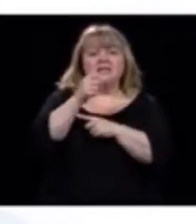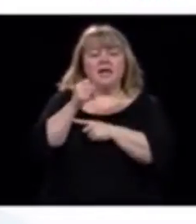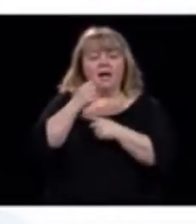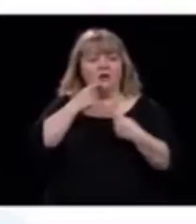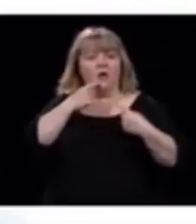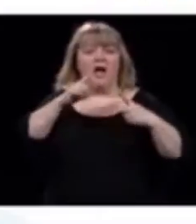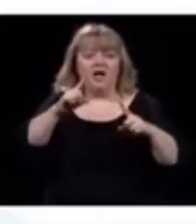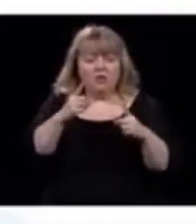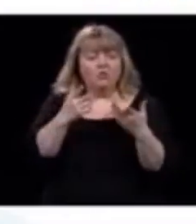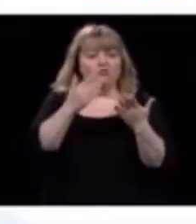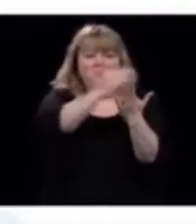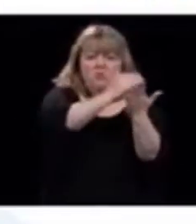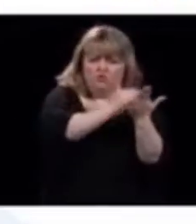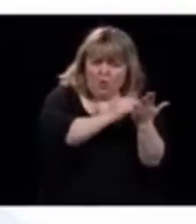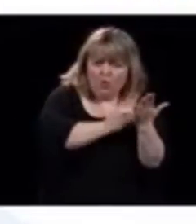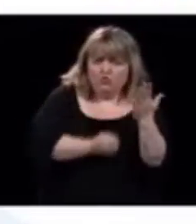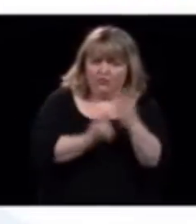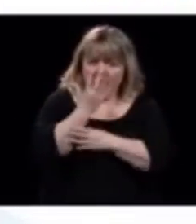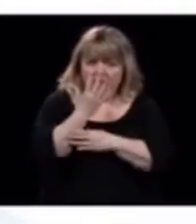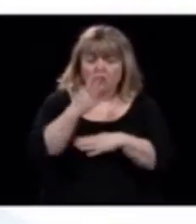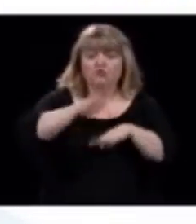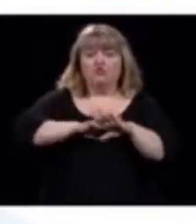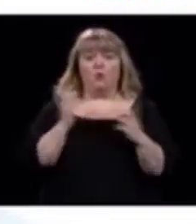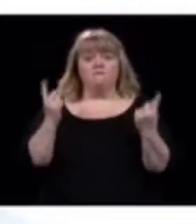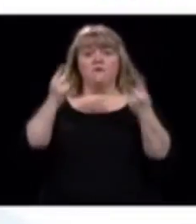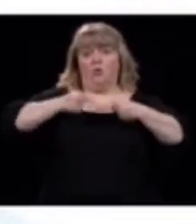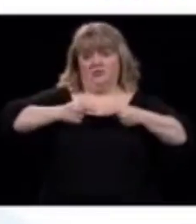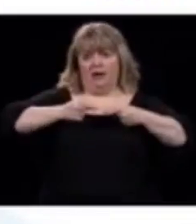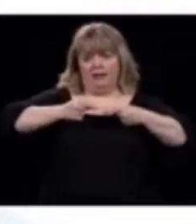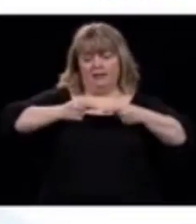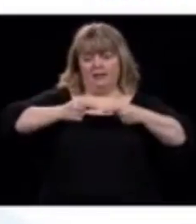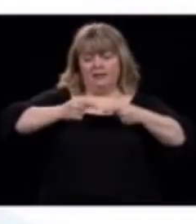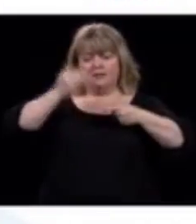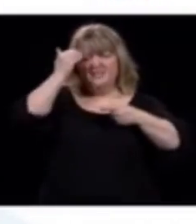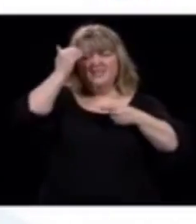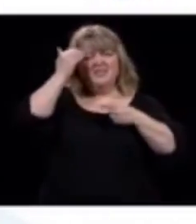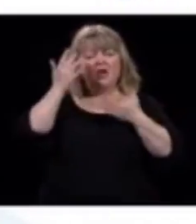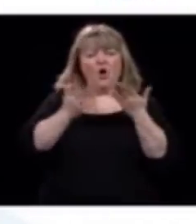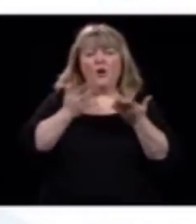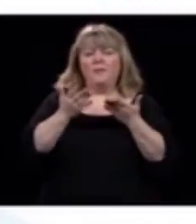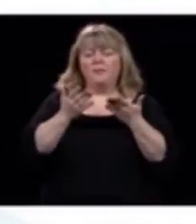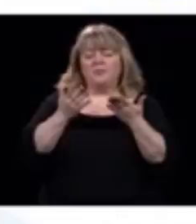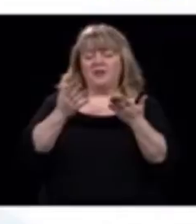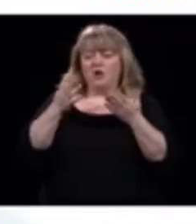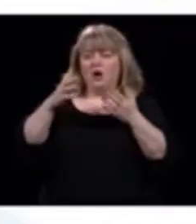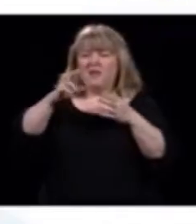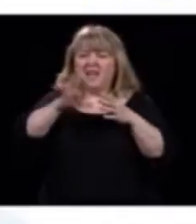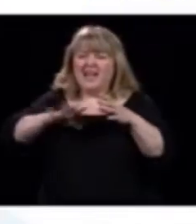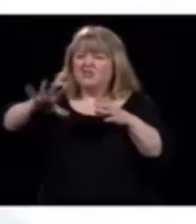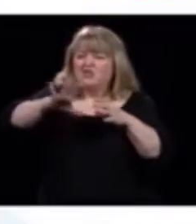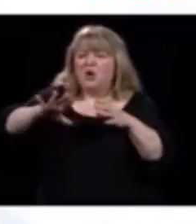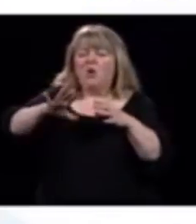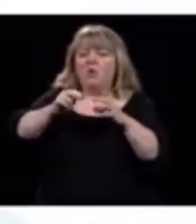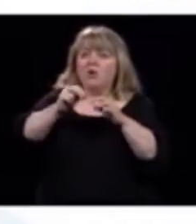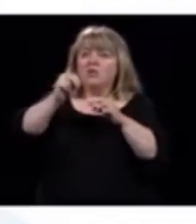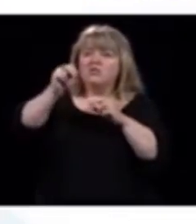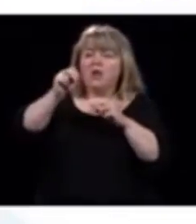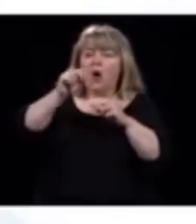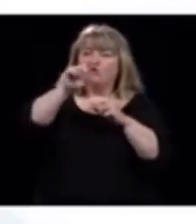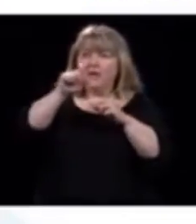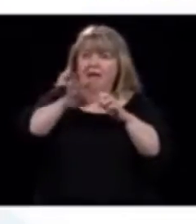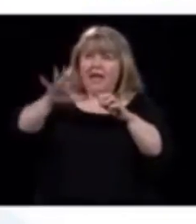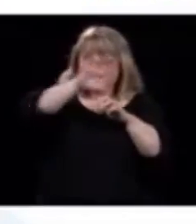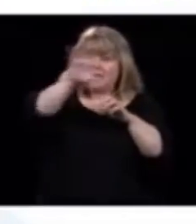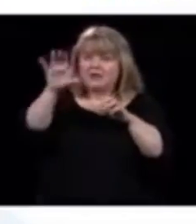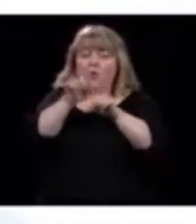hier concernant les frontières pour les régions du nord puis de l'est du Québec. D'abord, si vous